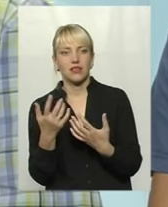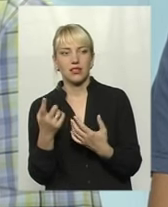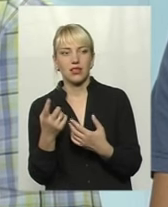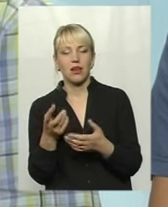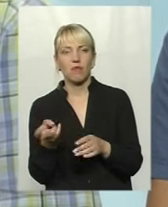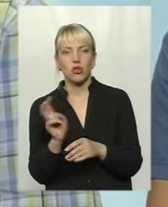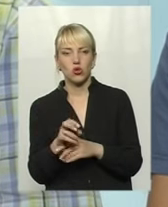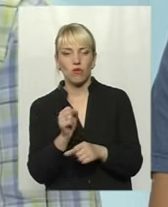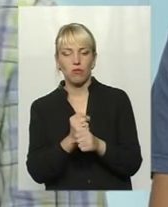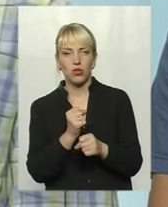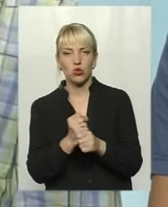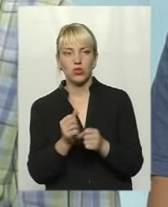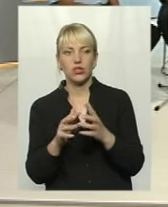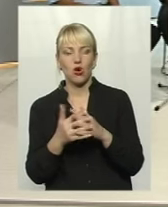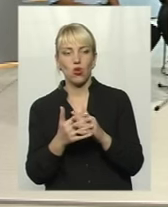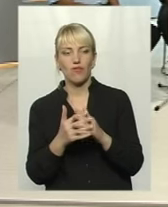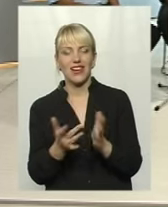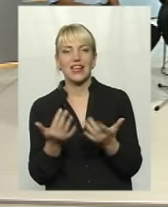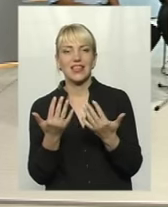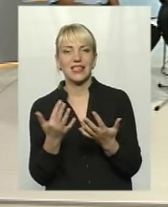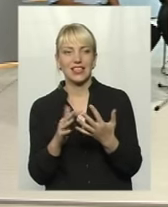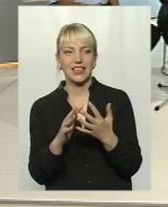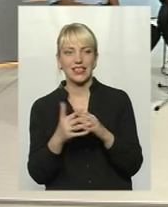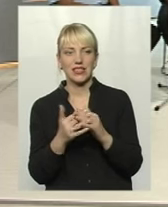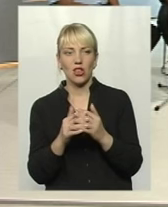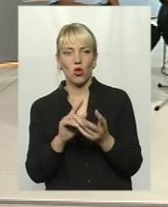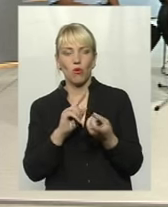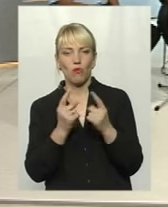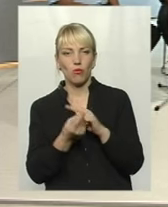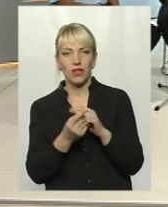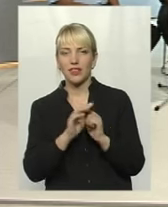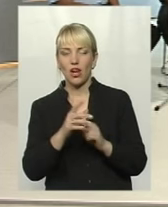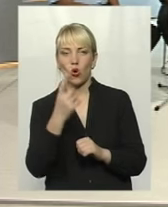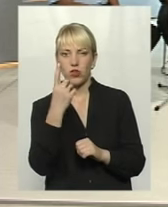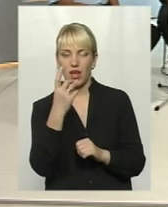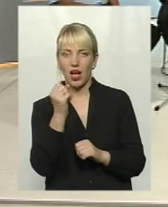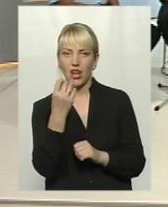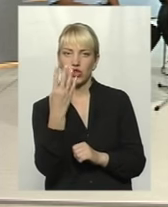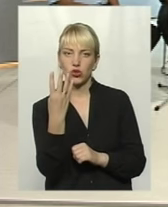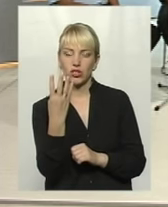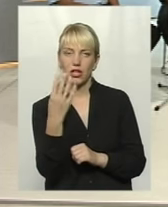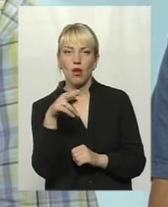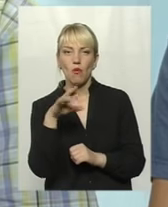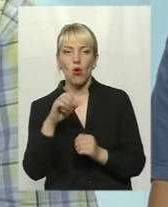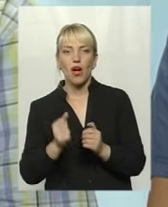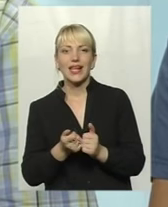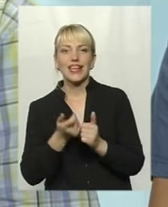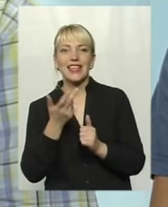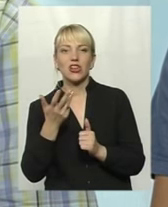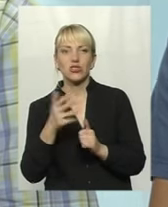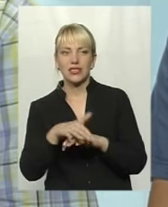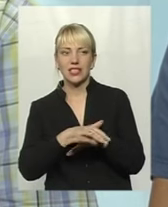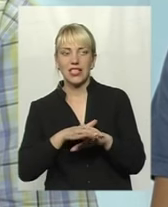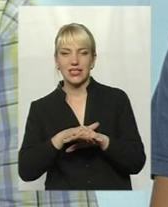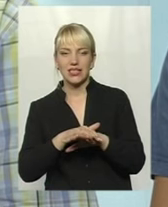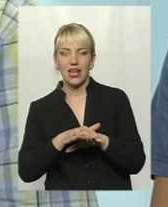працюючий голова і наскільки село помінялося. Не одне, а чотири. І по кількості населення, вони як